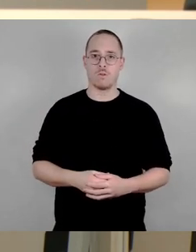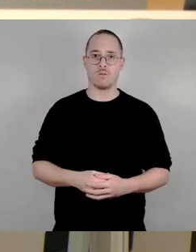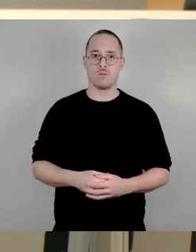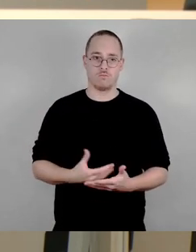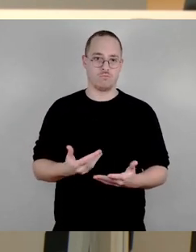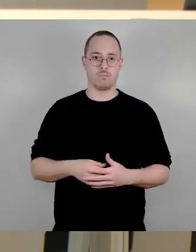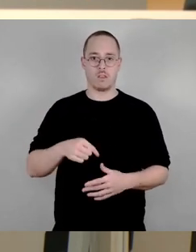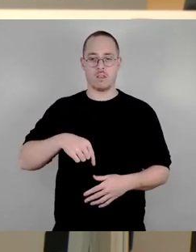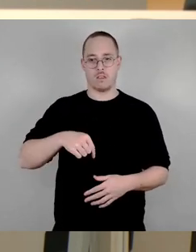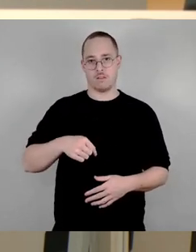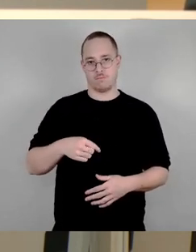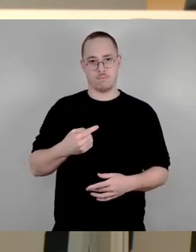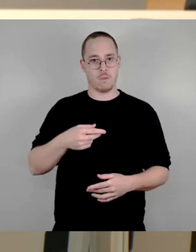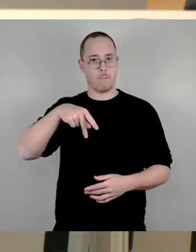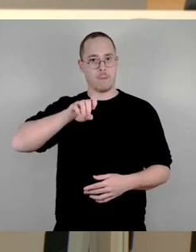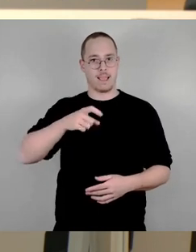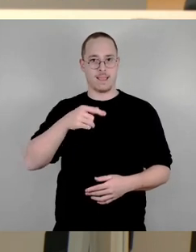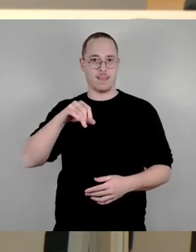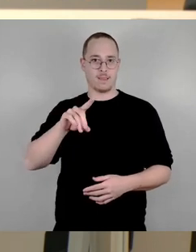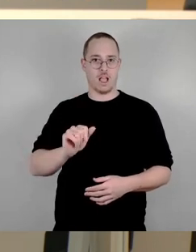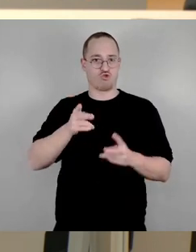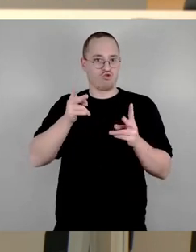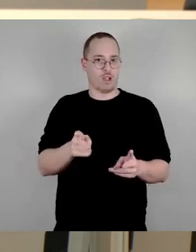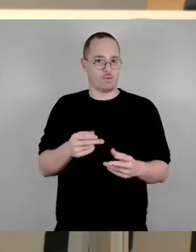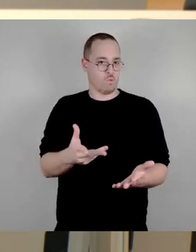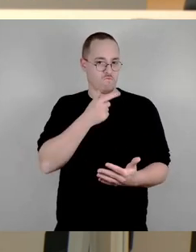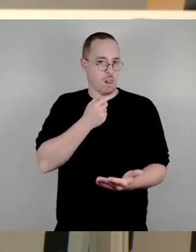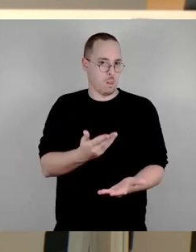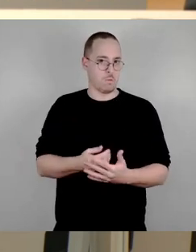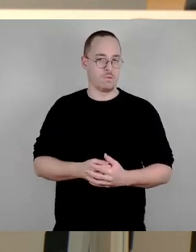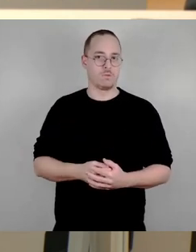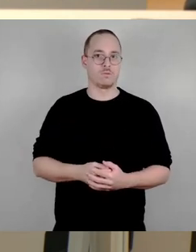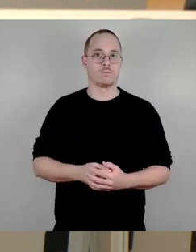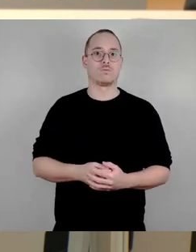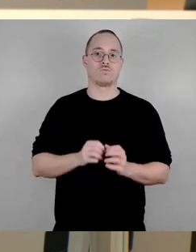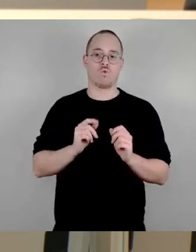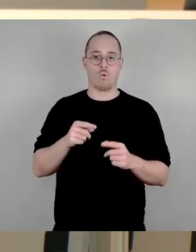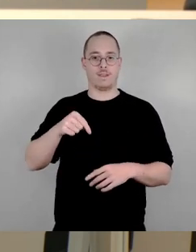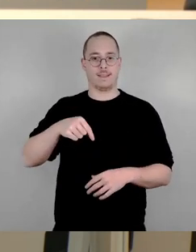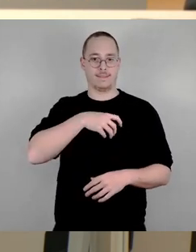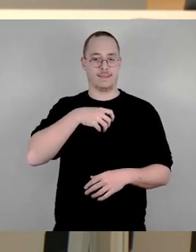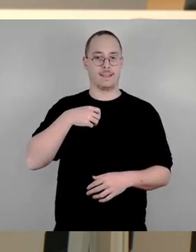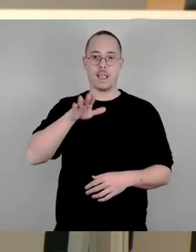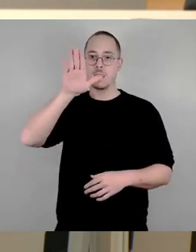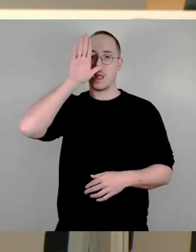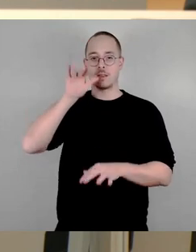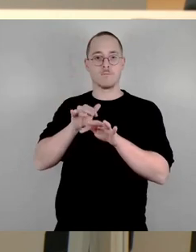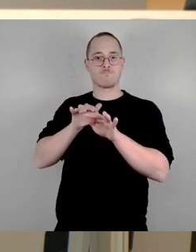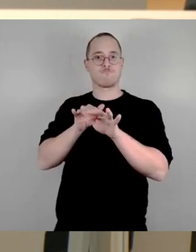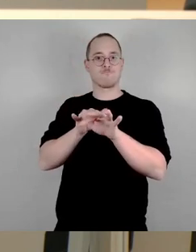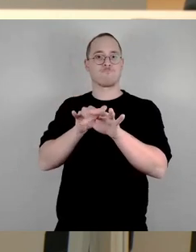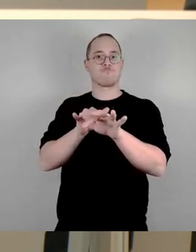Aber ich will nicht ungerecht sein, auch wenn das Nazi-Aufmarschgebiet Dresden in puncto Ausländerfeindlichkeit immer ein rechtes Nasenspitzchen